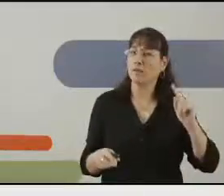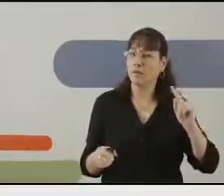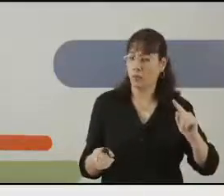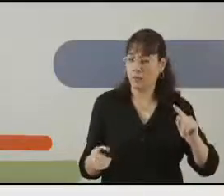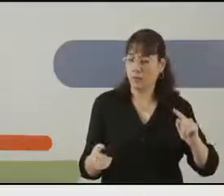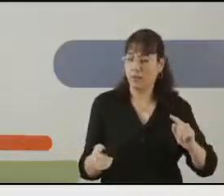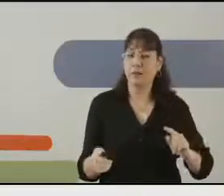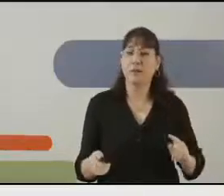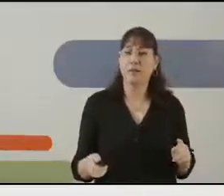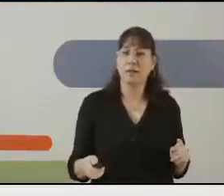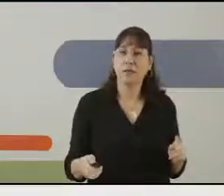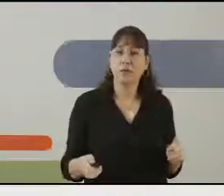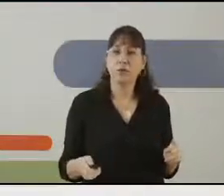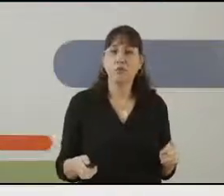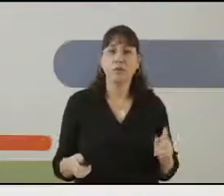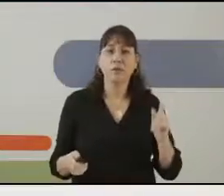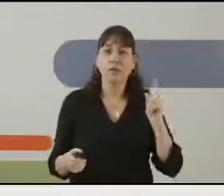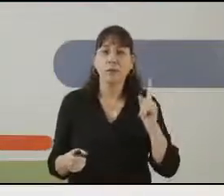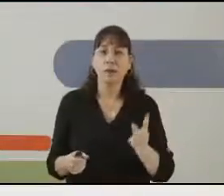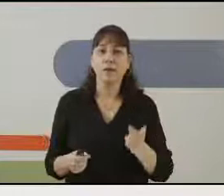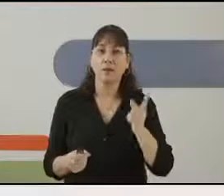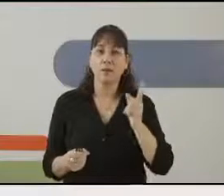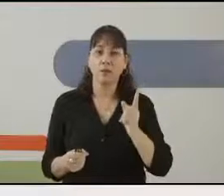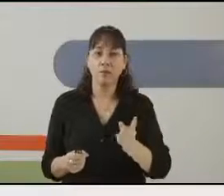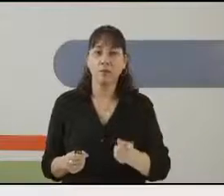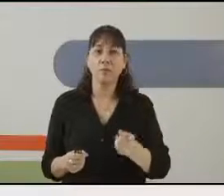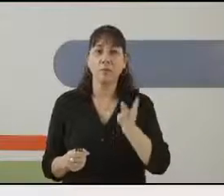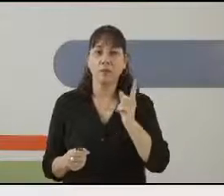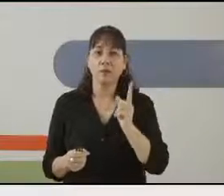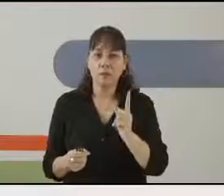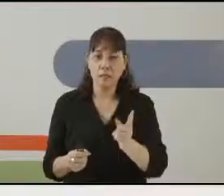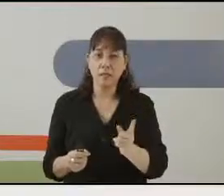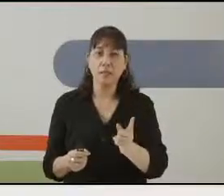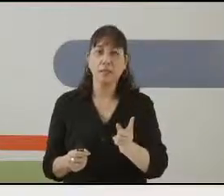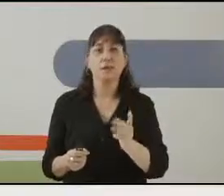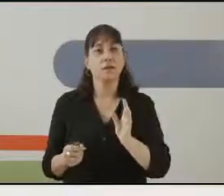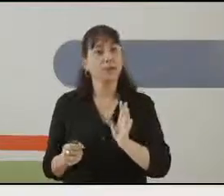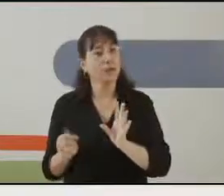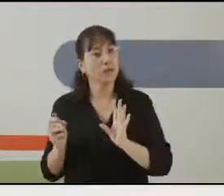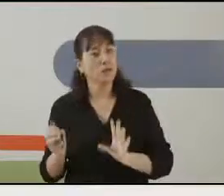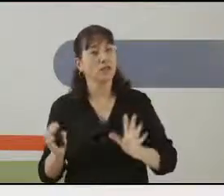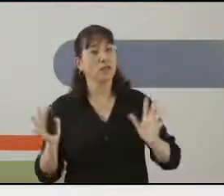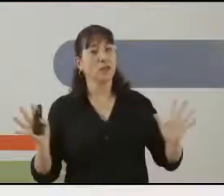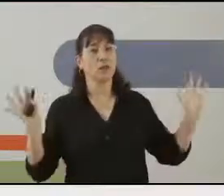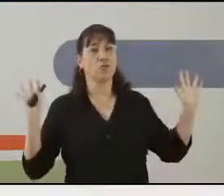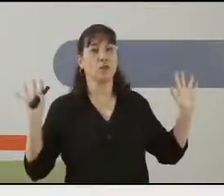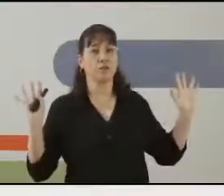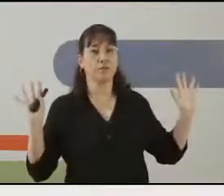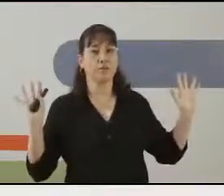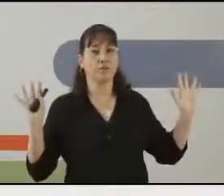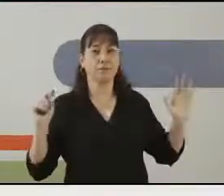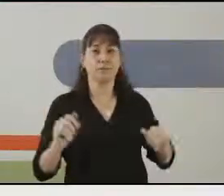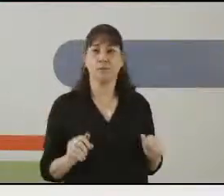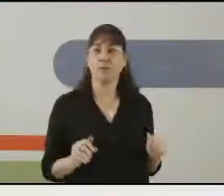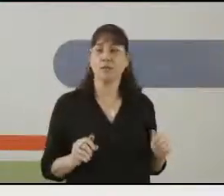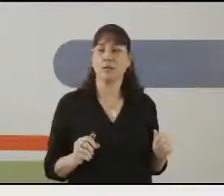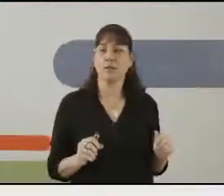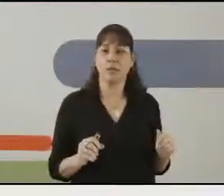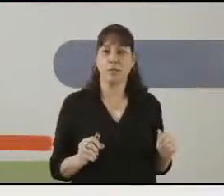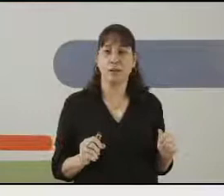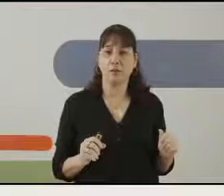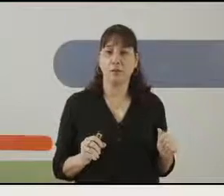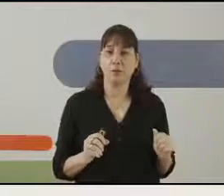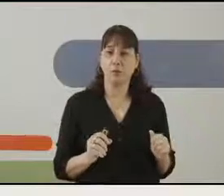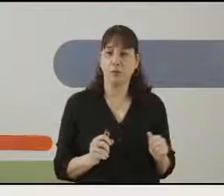אז בואו רגע תעזרו לי למנות כמה בלונים יש לי כדי לקשט את החדר שלי. בואו